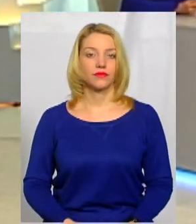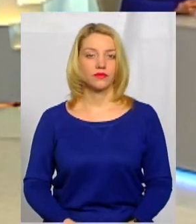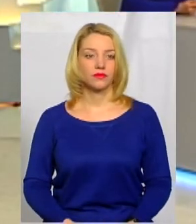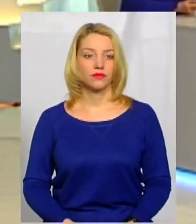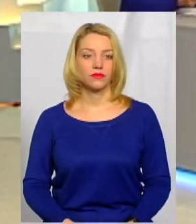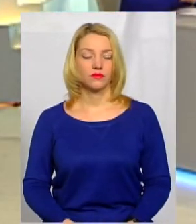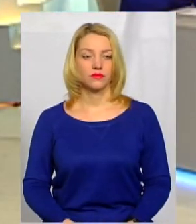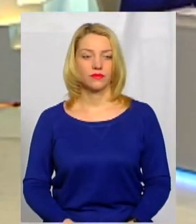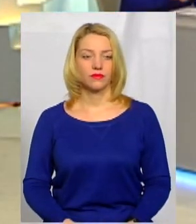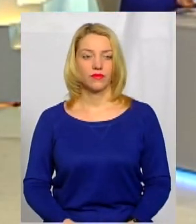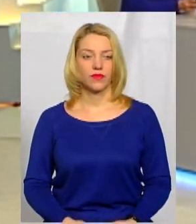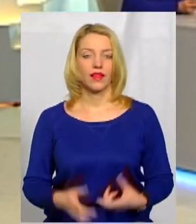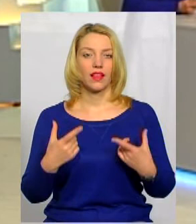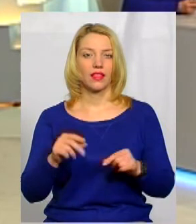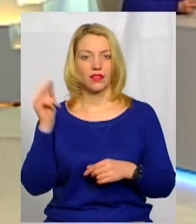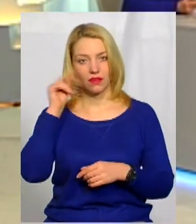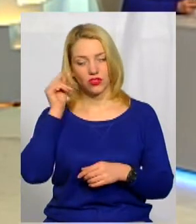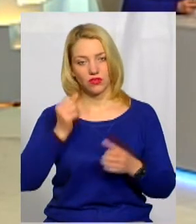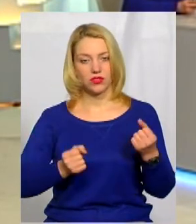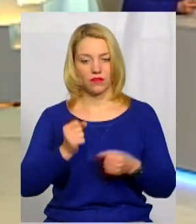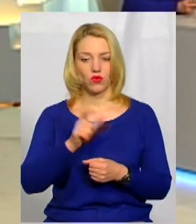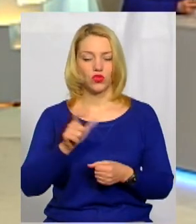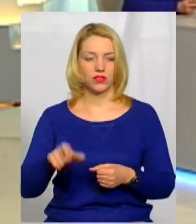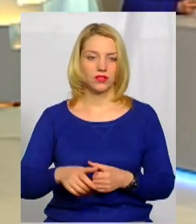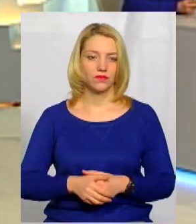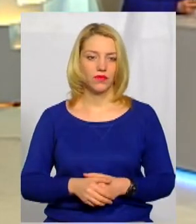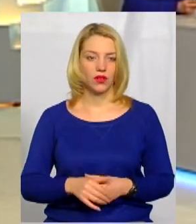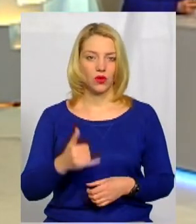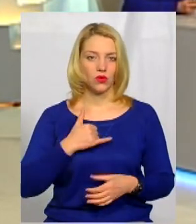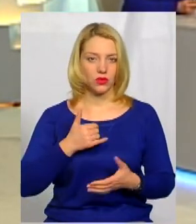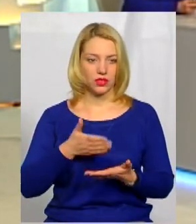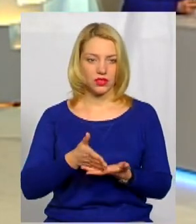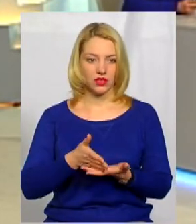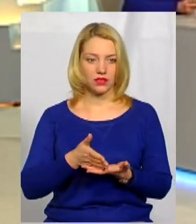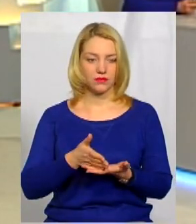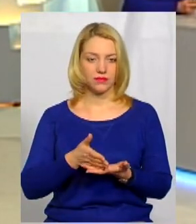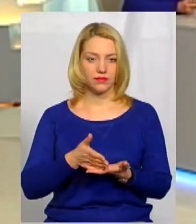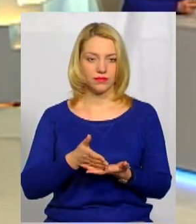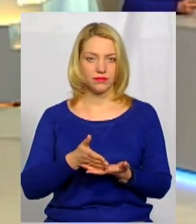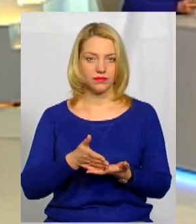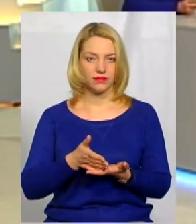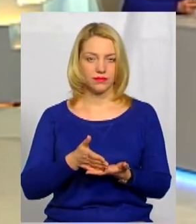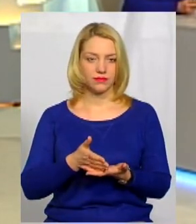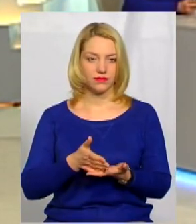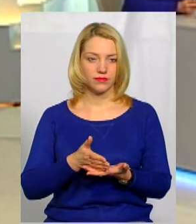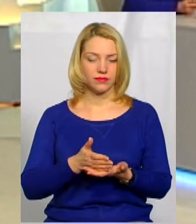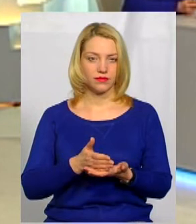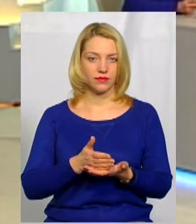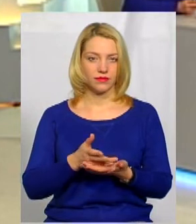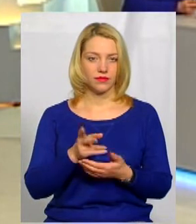Зрозуміло. А де навчаються водії? В нас є, скажімо так,